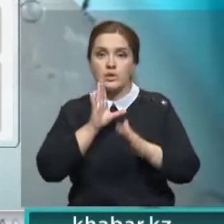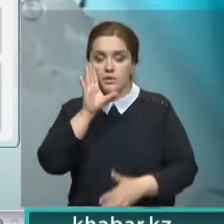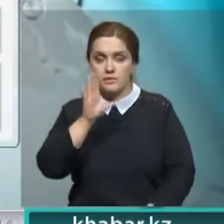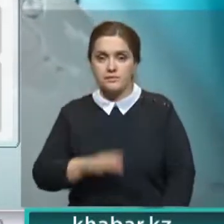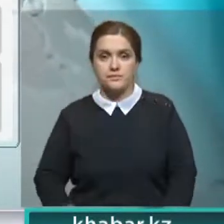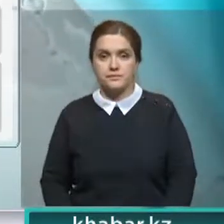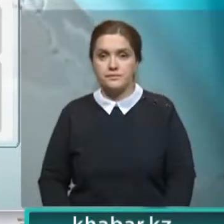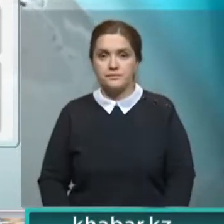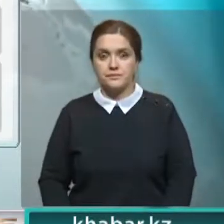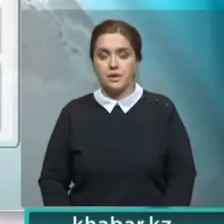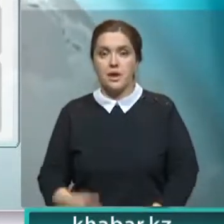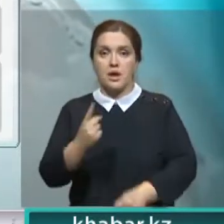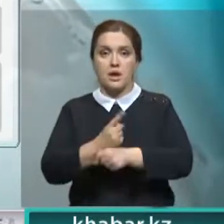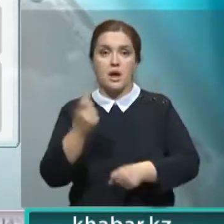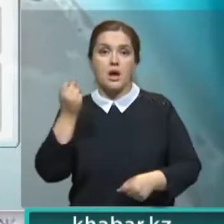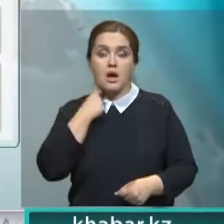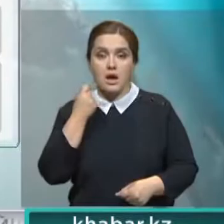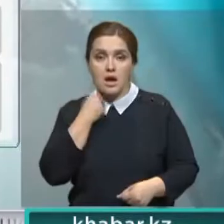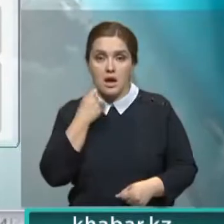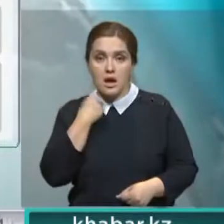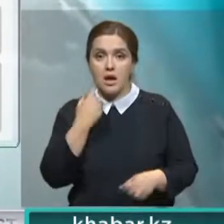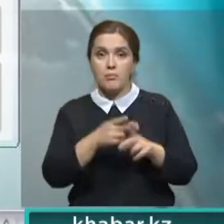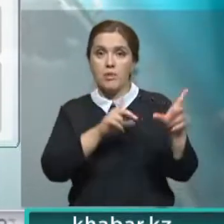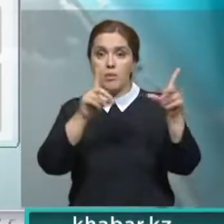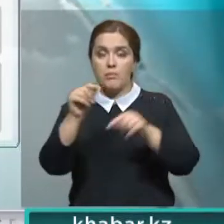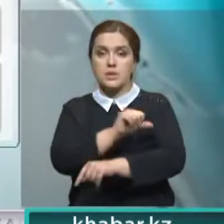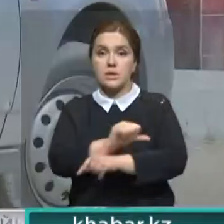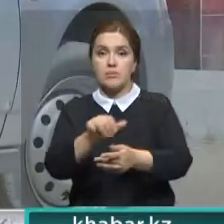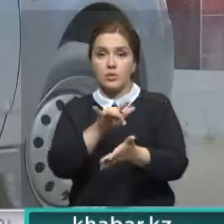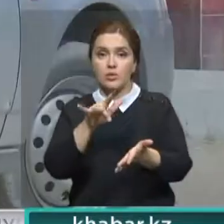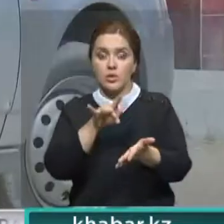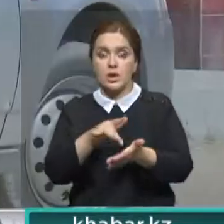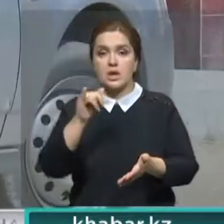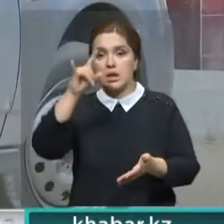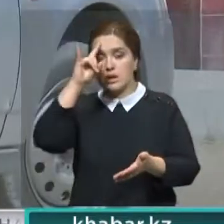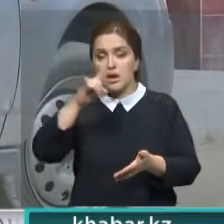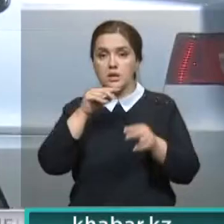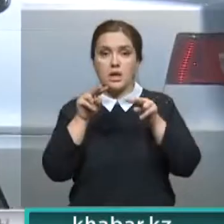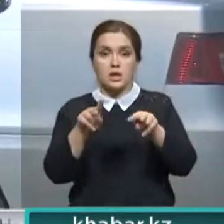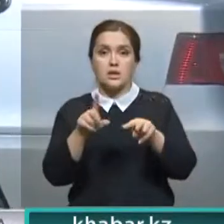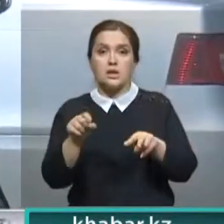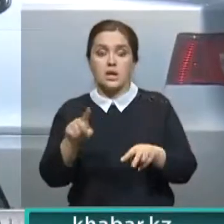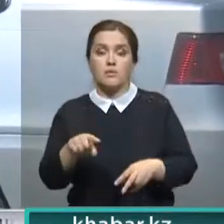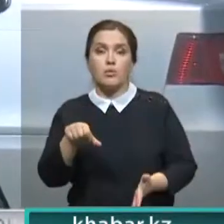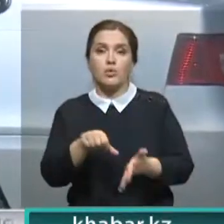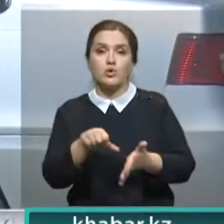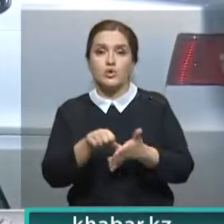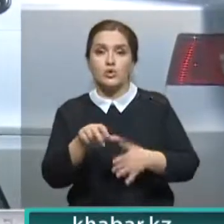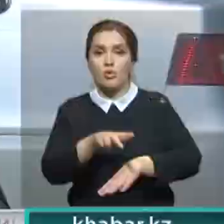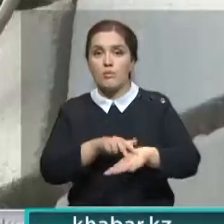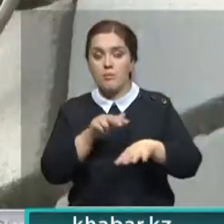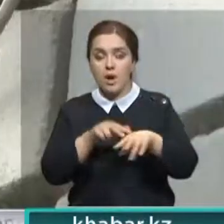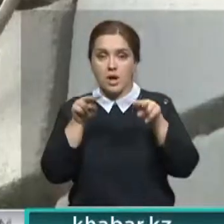утра. Среди табу алкоголь, выезды за пределы города и страны. Следят за всем этим участковые инспекторы.